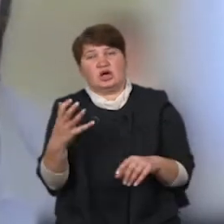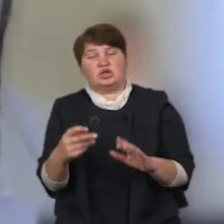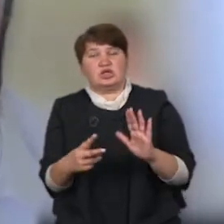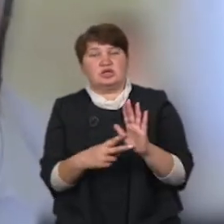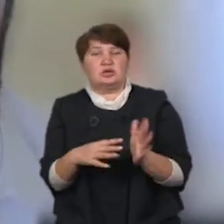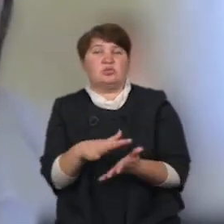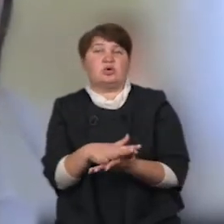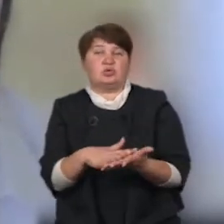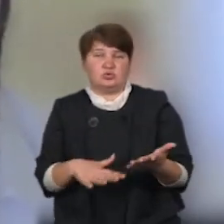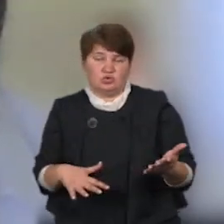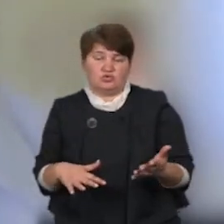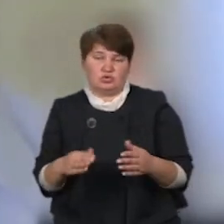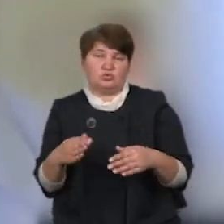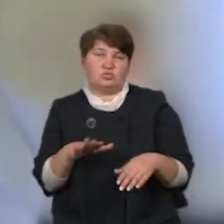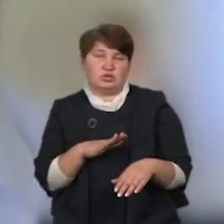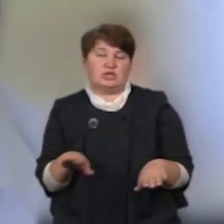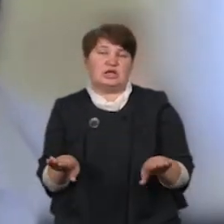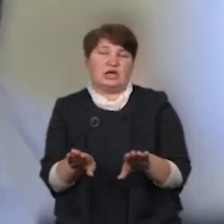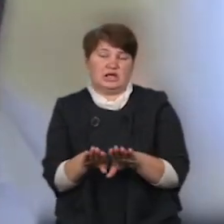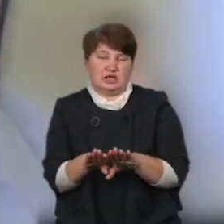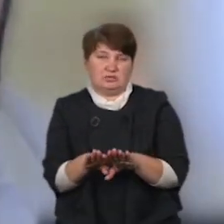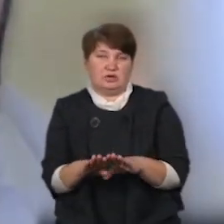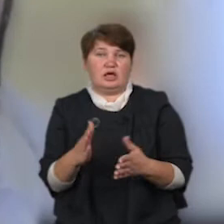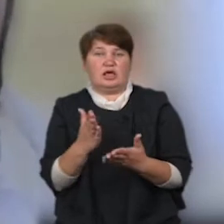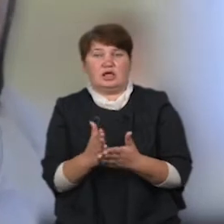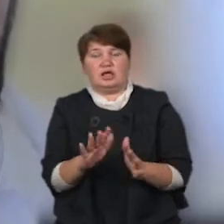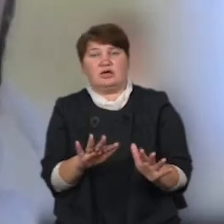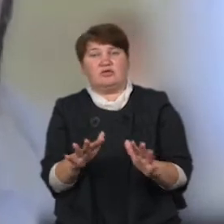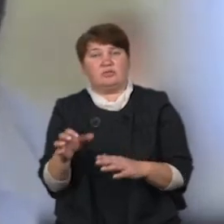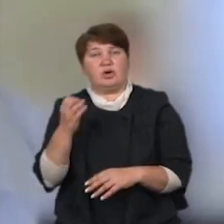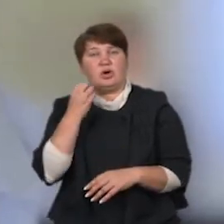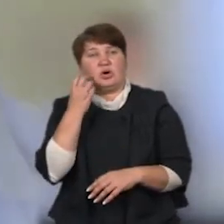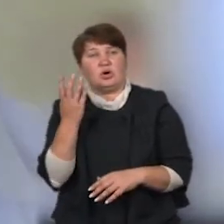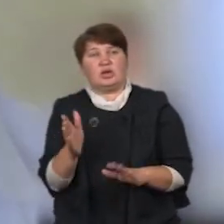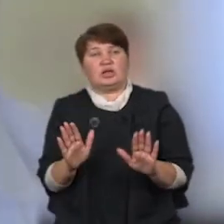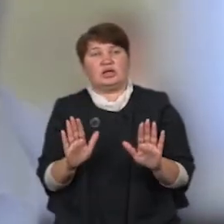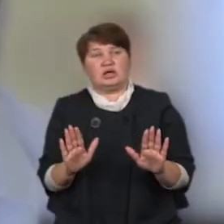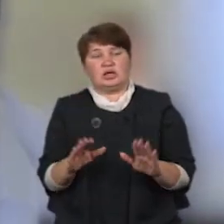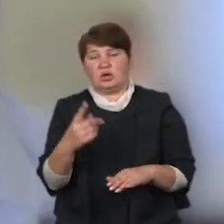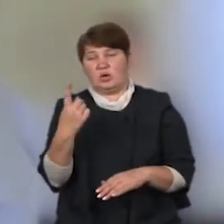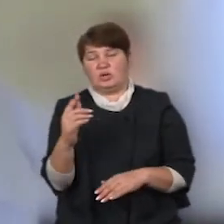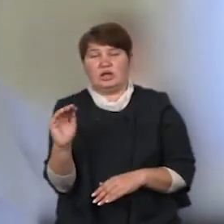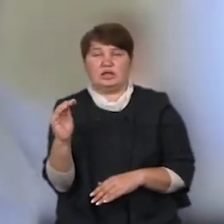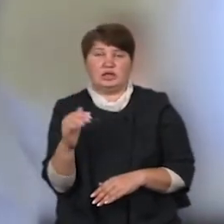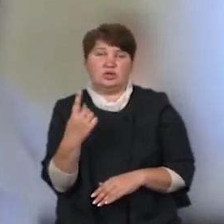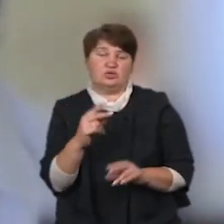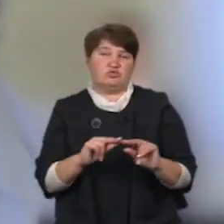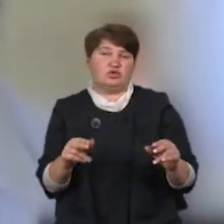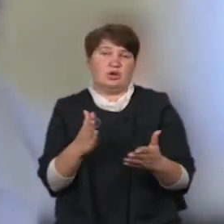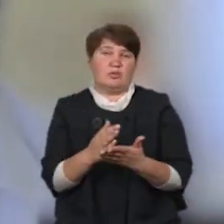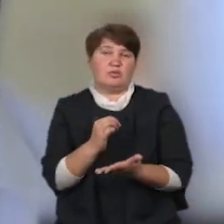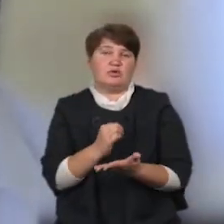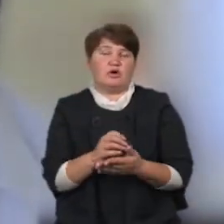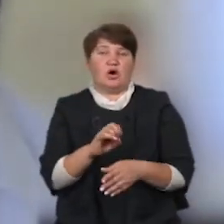перебувати на самоізоляції. Крім того, в нас є випадки, коли тільки якась одна дитина чи один вчитель має підтверджений